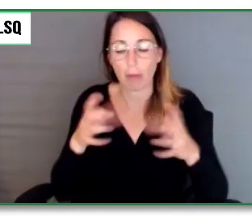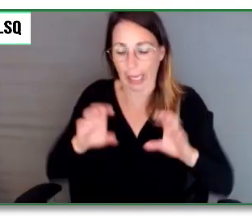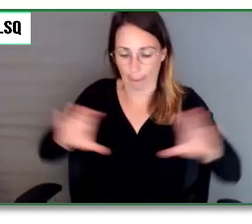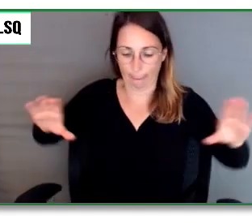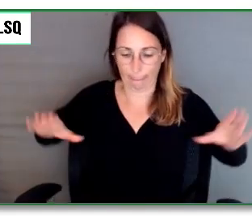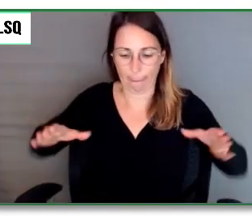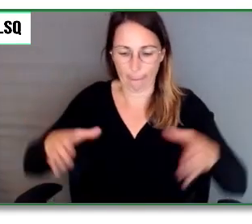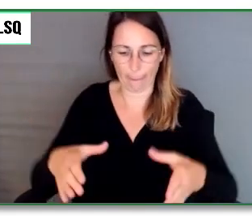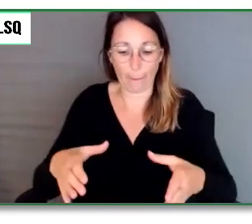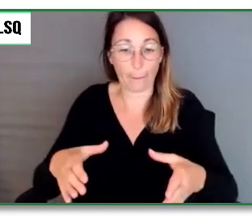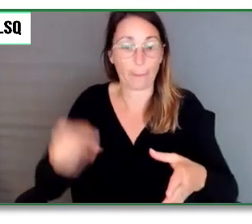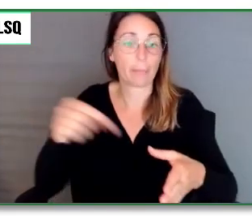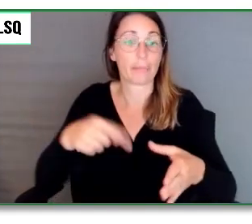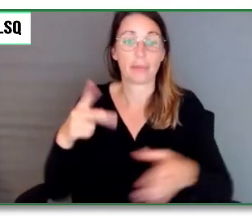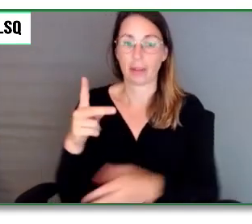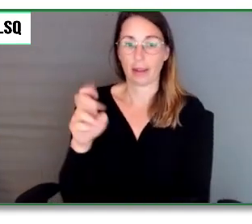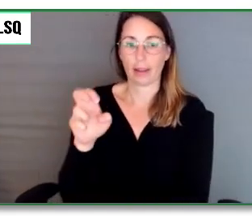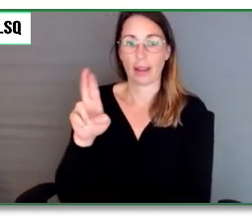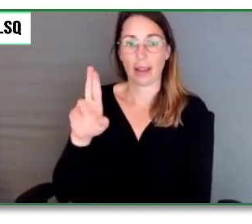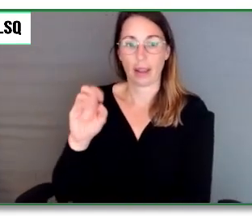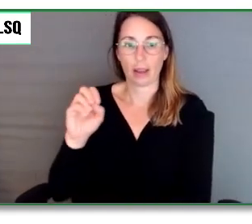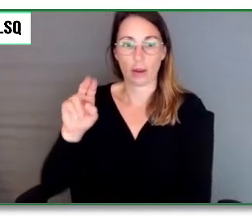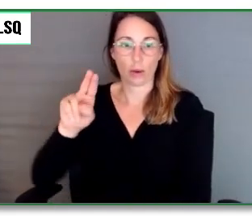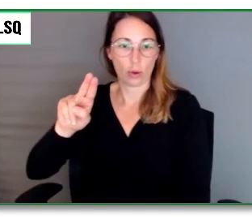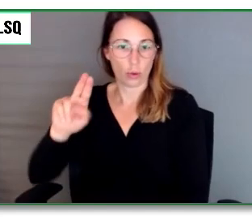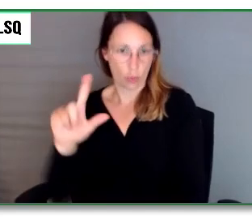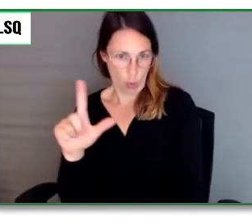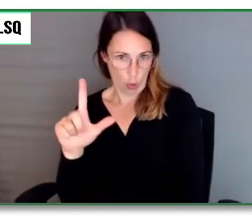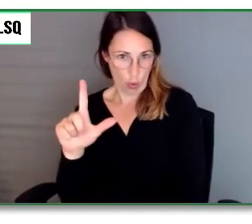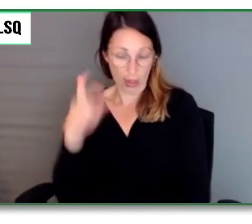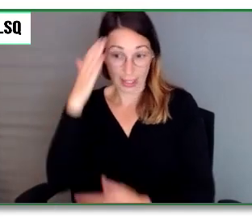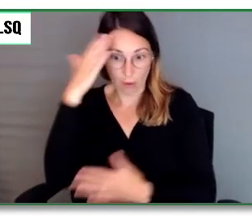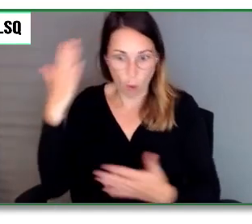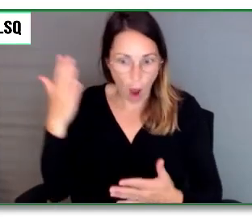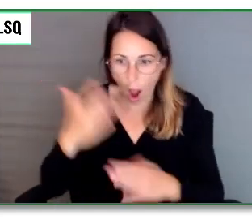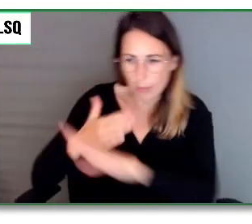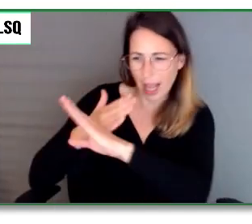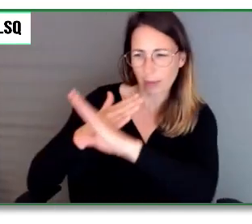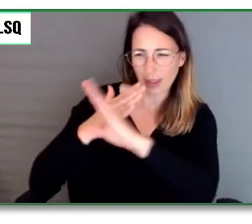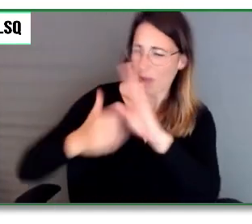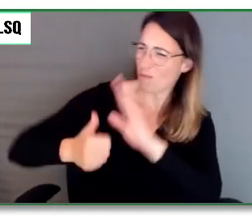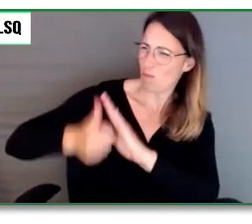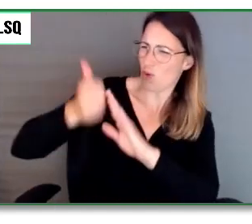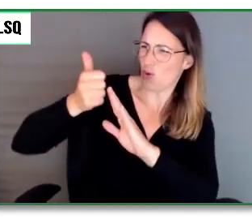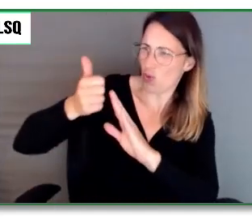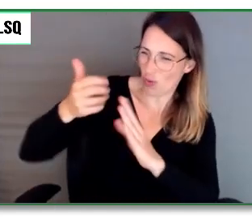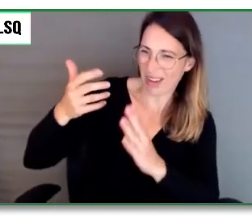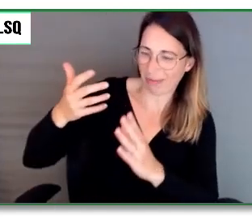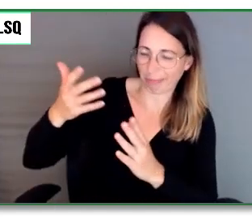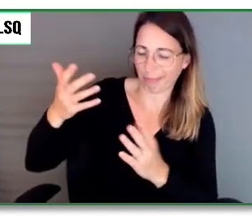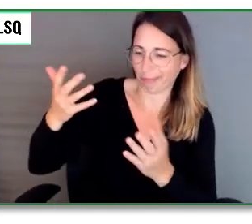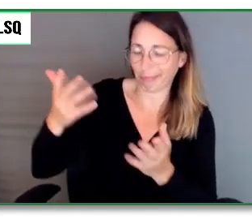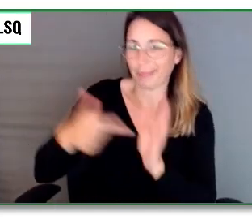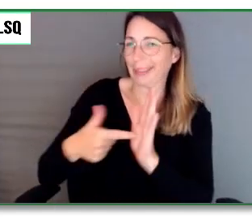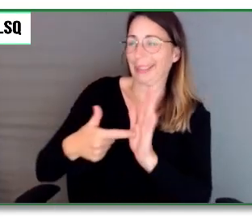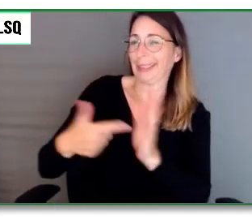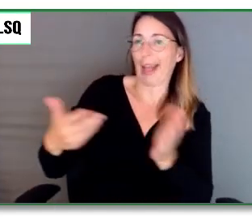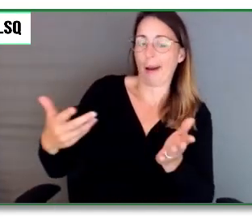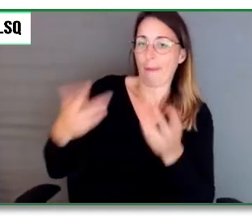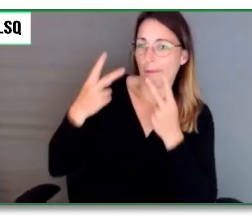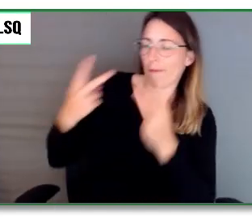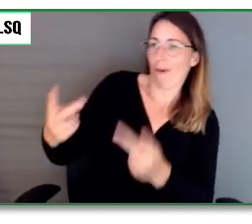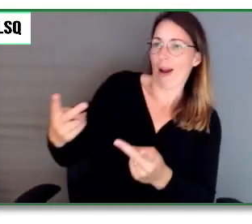quels sont les obstacles les plus importants, les trois plus importants que nous voyons lorsque nous essayons d'aller au parc.